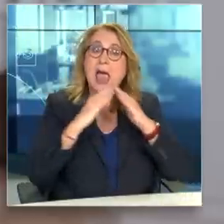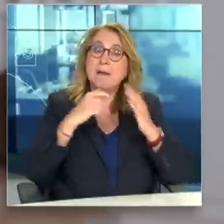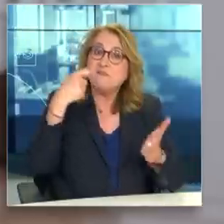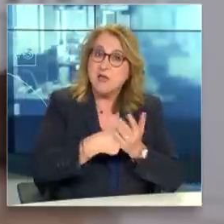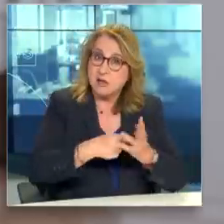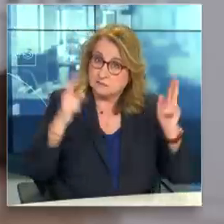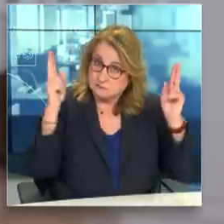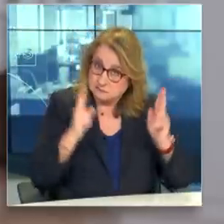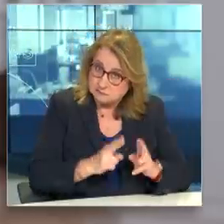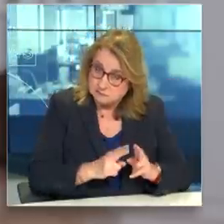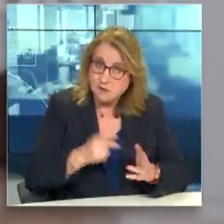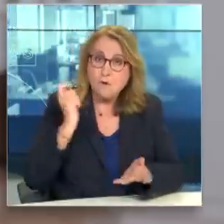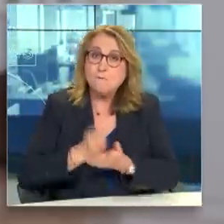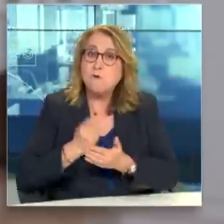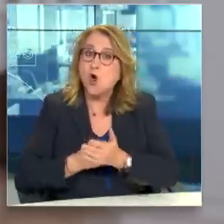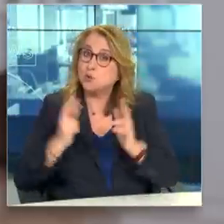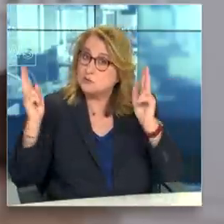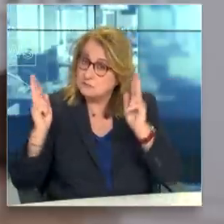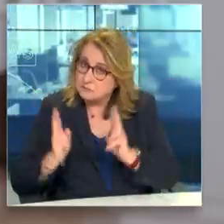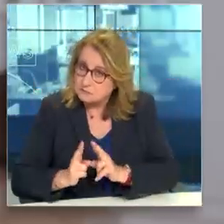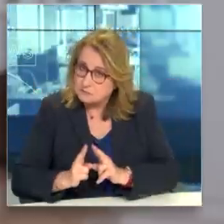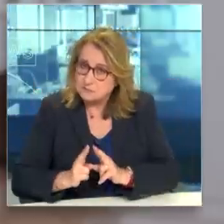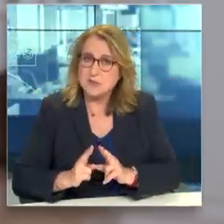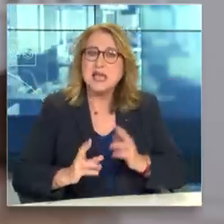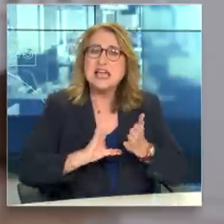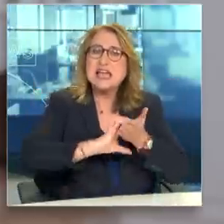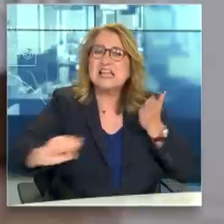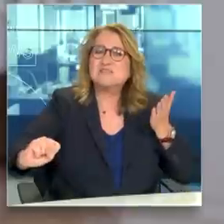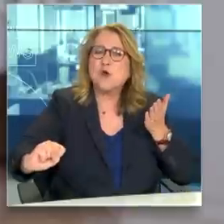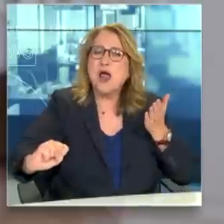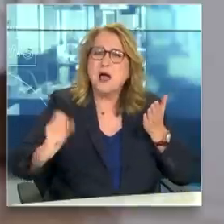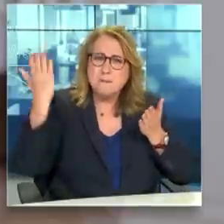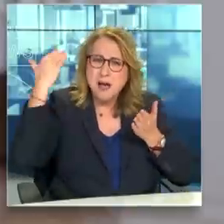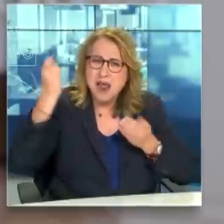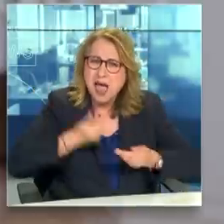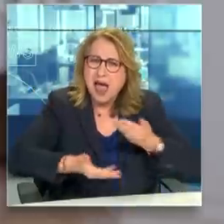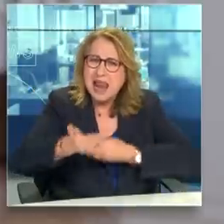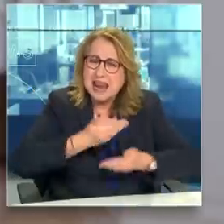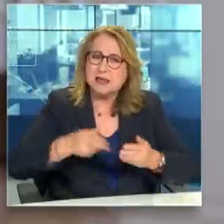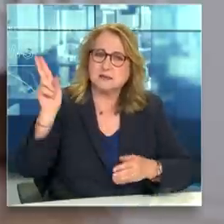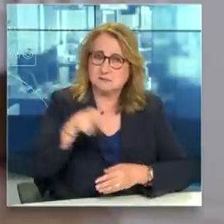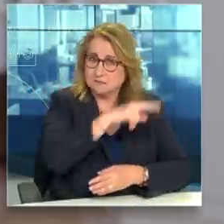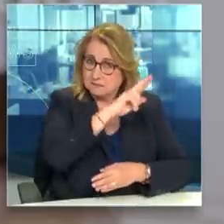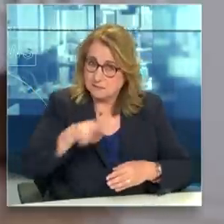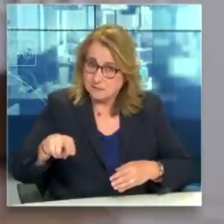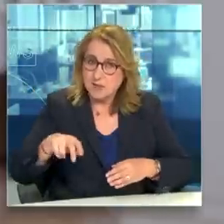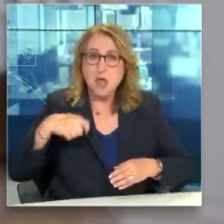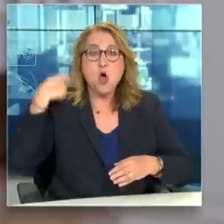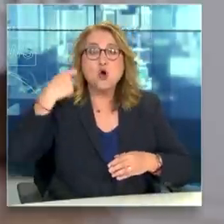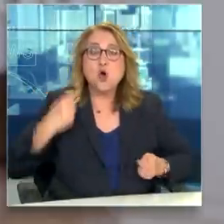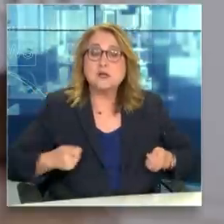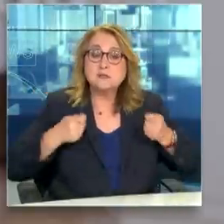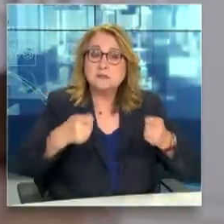εισφορά λιλεγγύης έχει καταργηθεί. Όπως ουσιαστικά δωρεάν έγιναν και οι γονικές παροχές. Οι πιο αδύναμοι ενισχύονται.